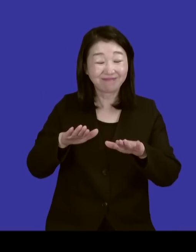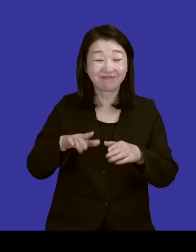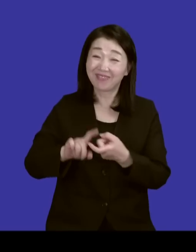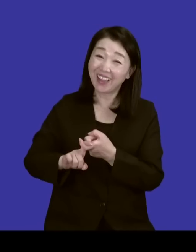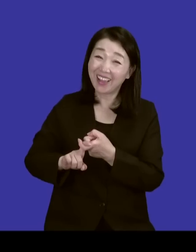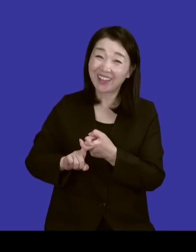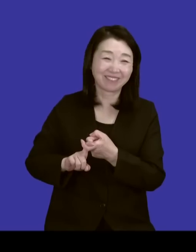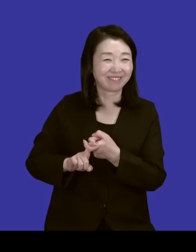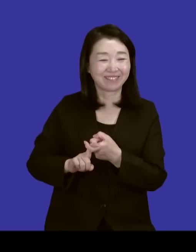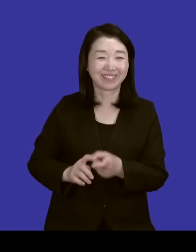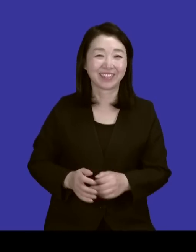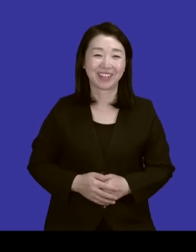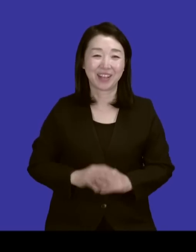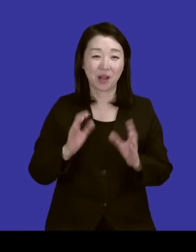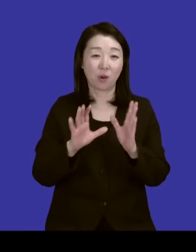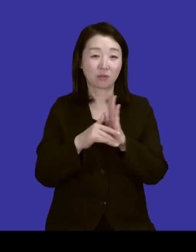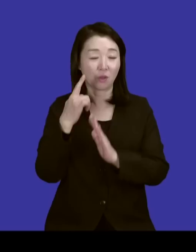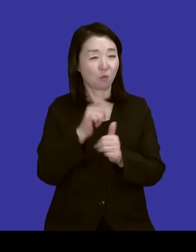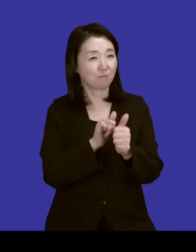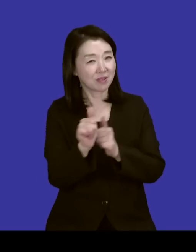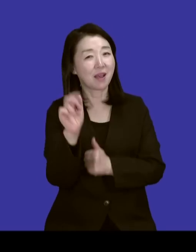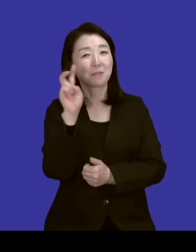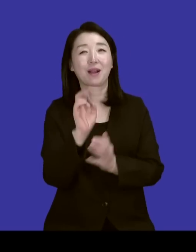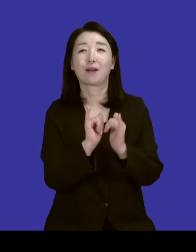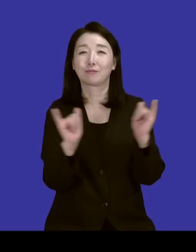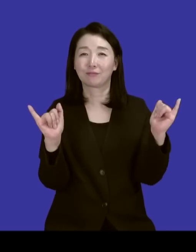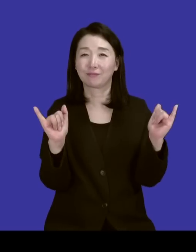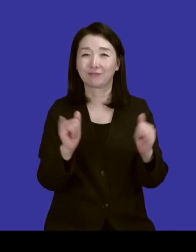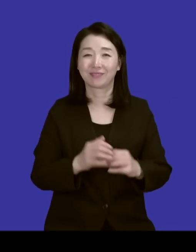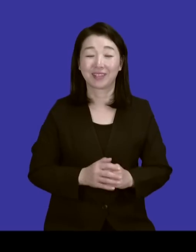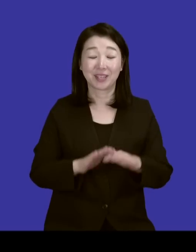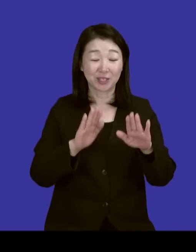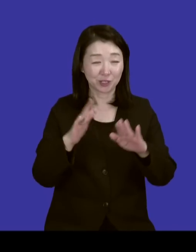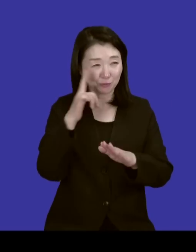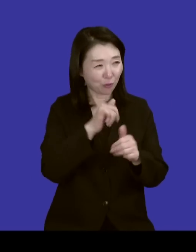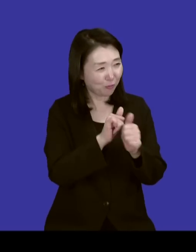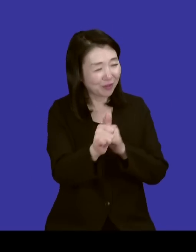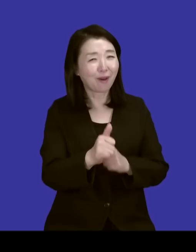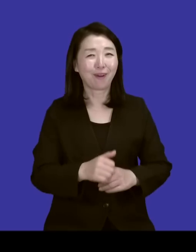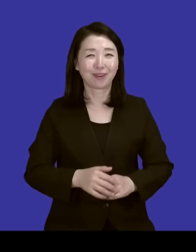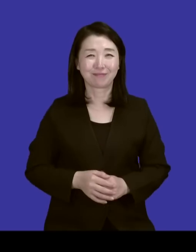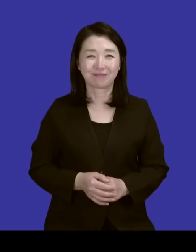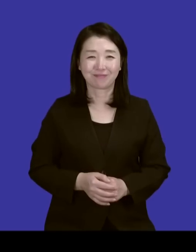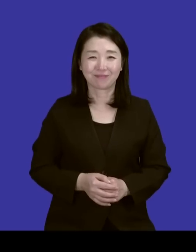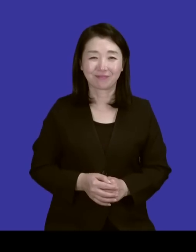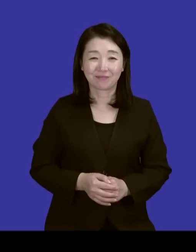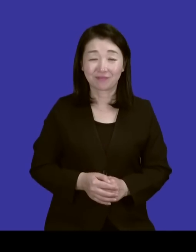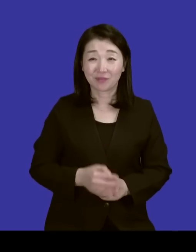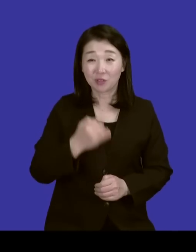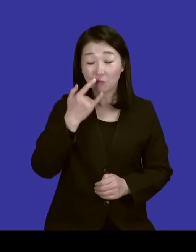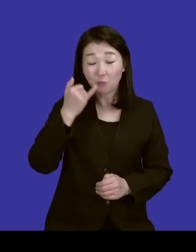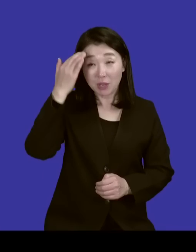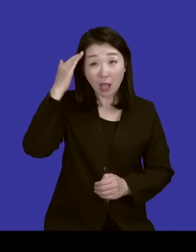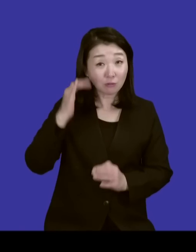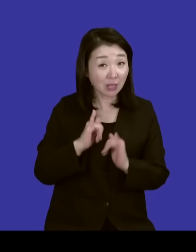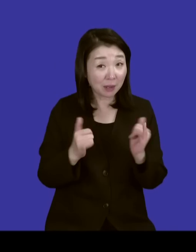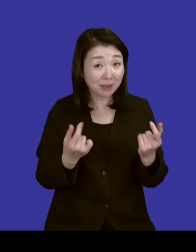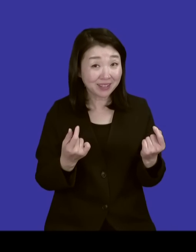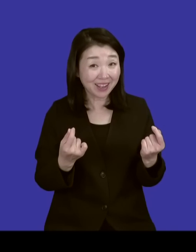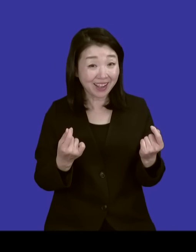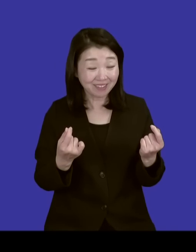그때 우리 어렸을 때 얼마나 미남 가수고 인기가 엄청 많으셨어요. 지금도 미남이시죠. 부모님도 한국 분이신 거죠? 목사님.